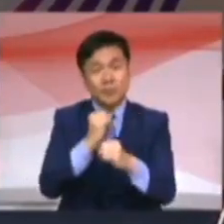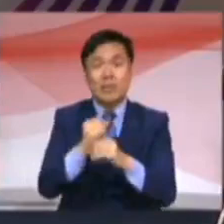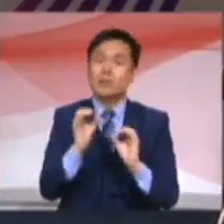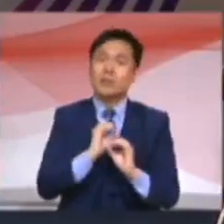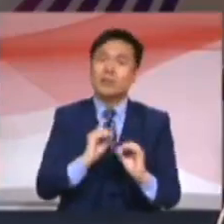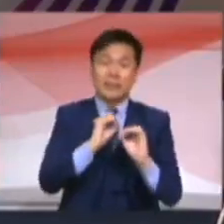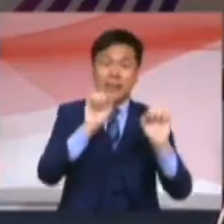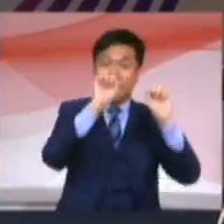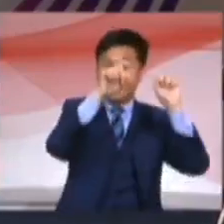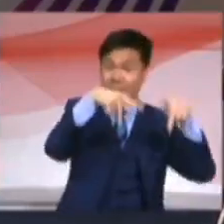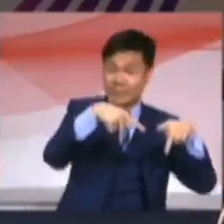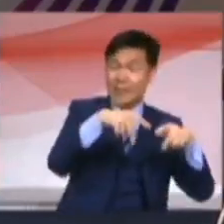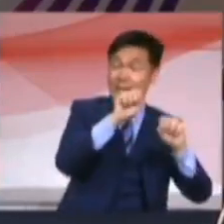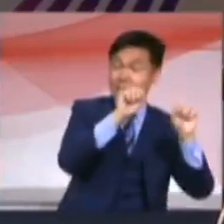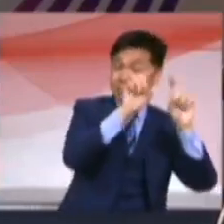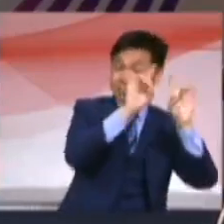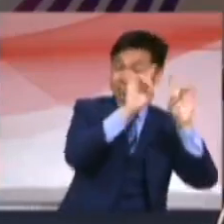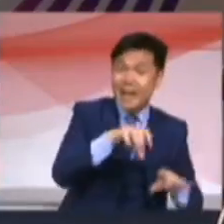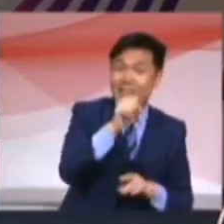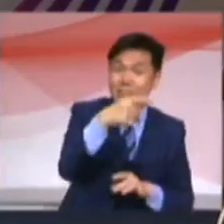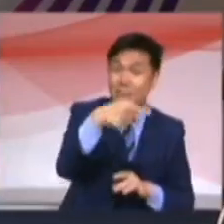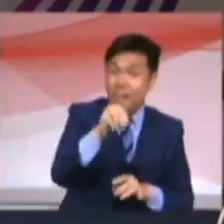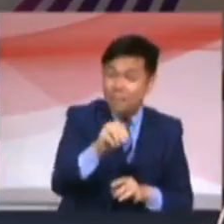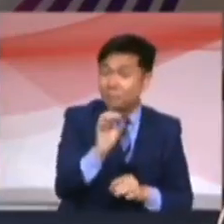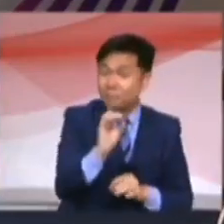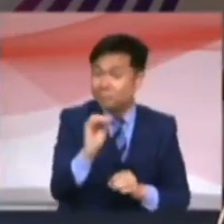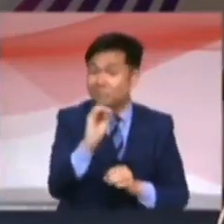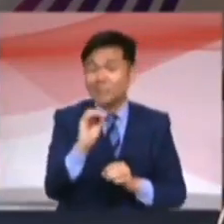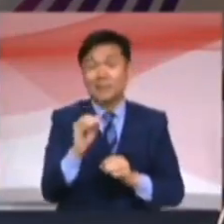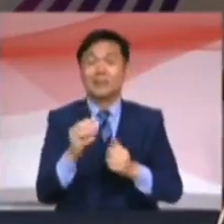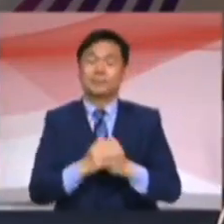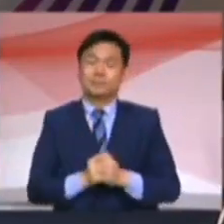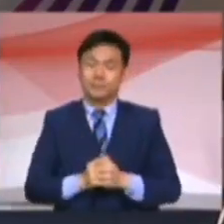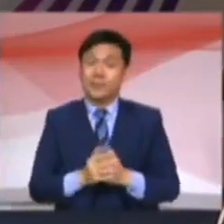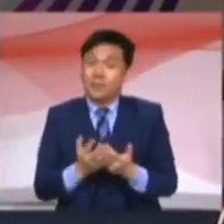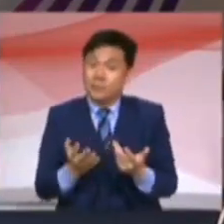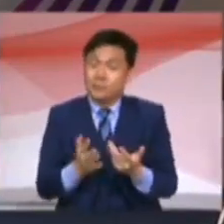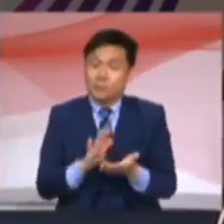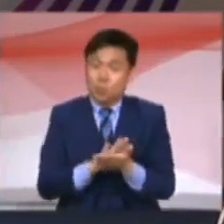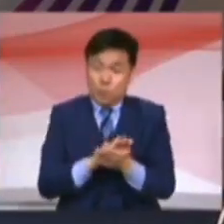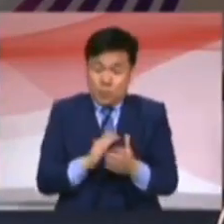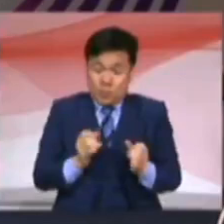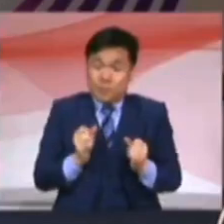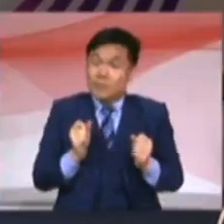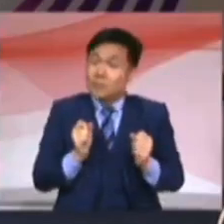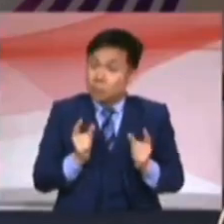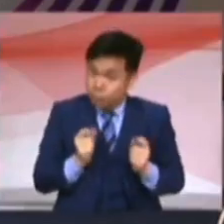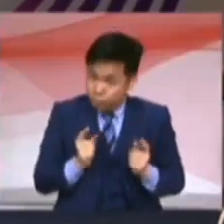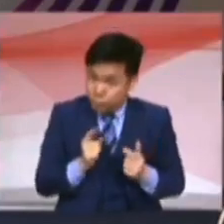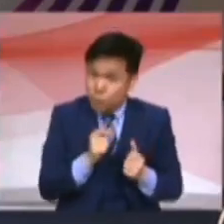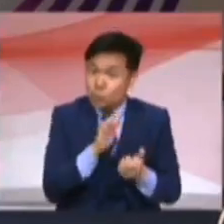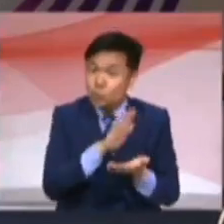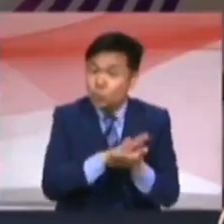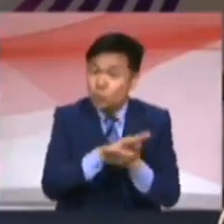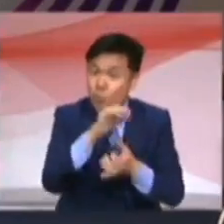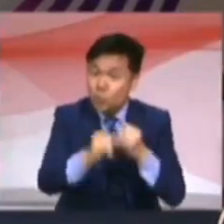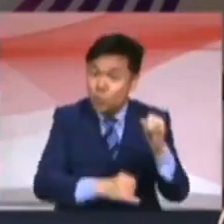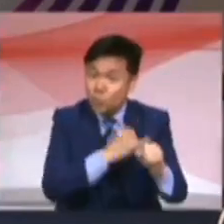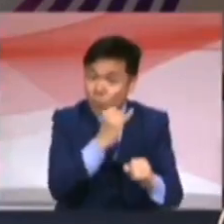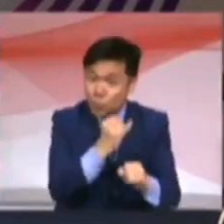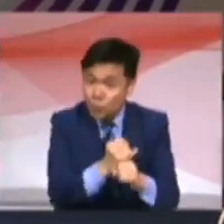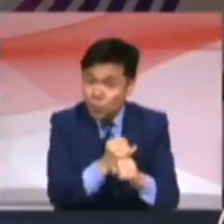SPM, yang tidak ada perperiksaan kebangsaan dan pada masa yang sama IPS kategori pusat,